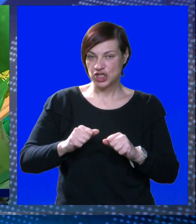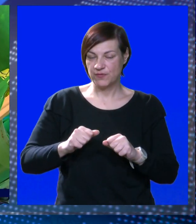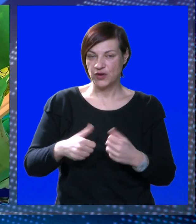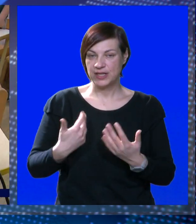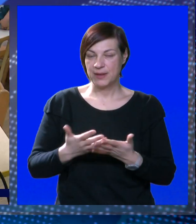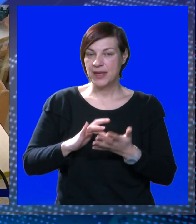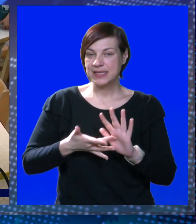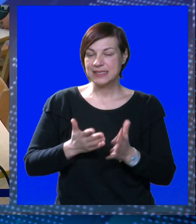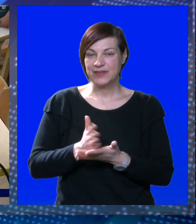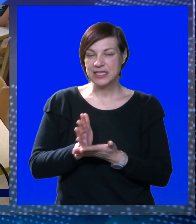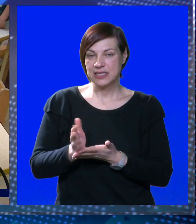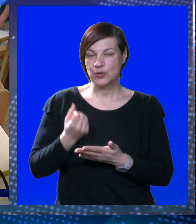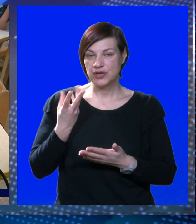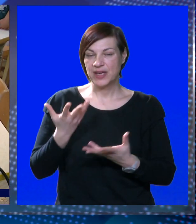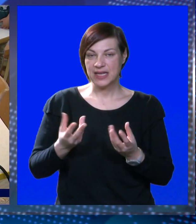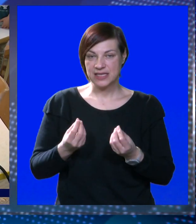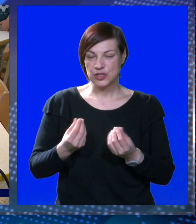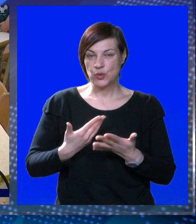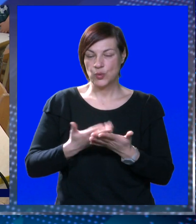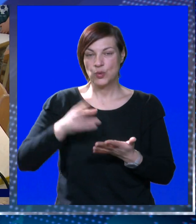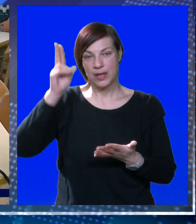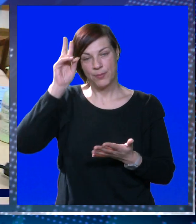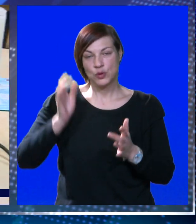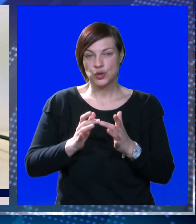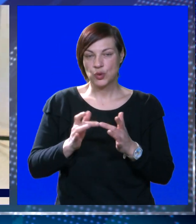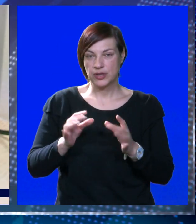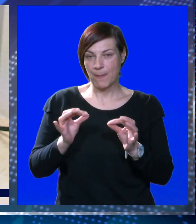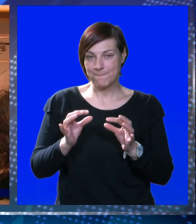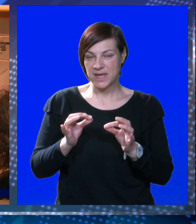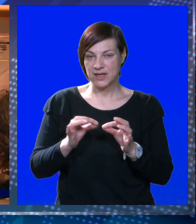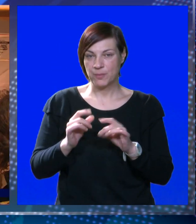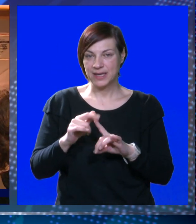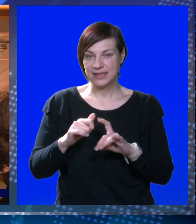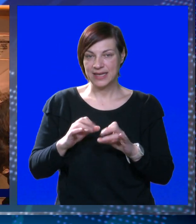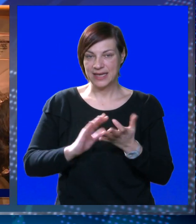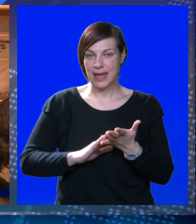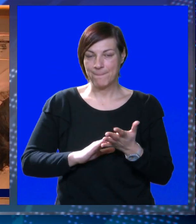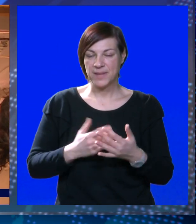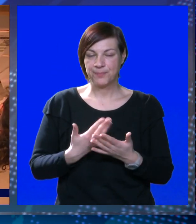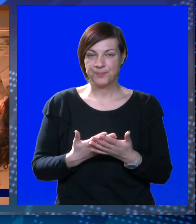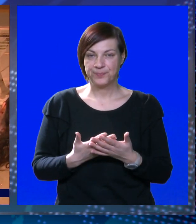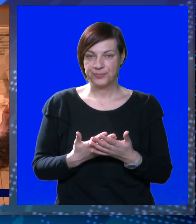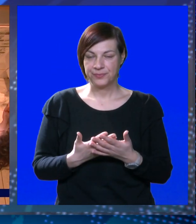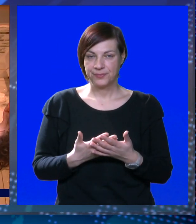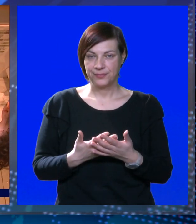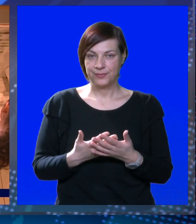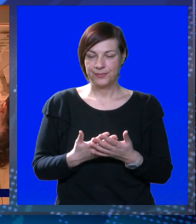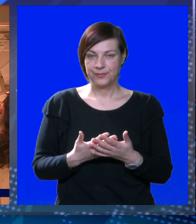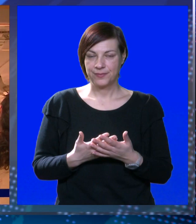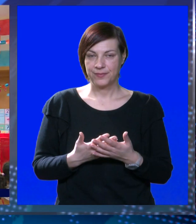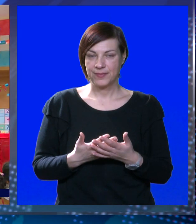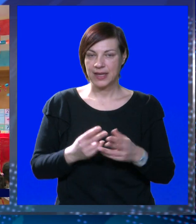životinjama. Te u svim slučajevima kada su ruke potencijalno u kontaktu sa mikroorganizmima i drugim štetnim stvarima.